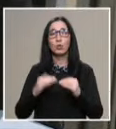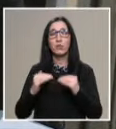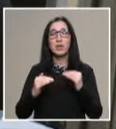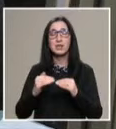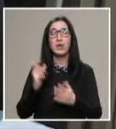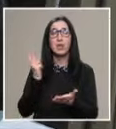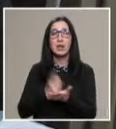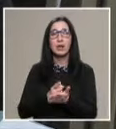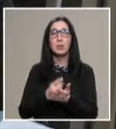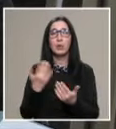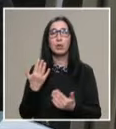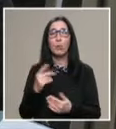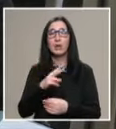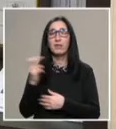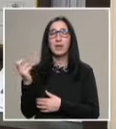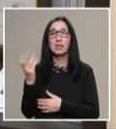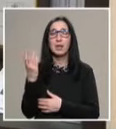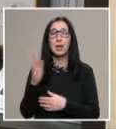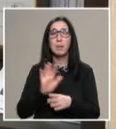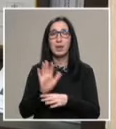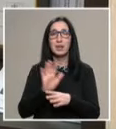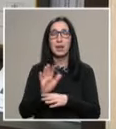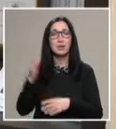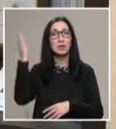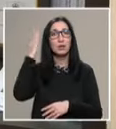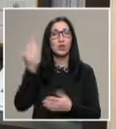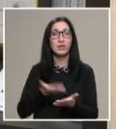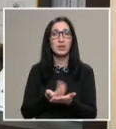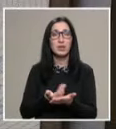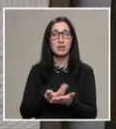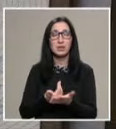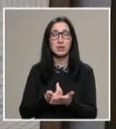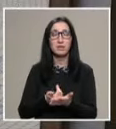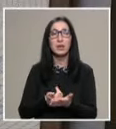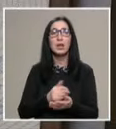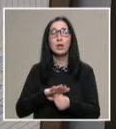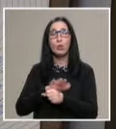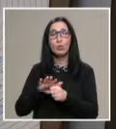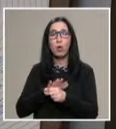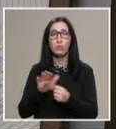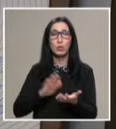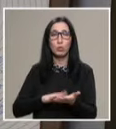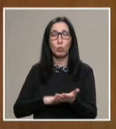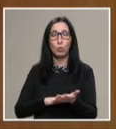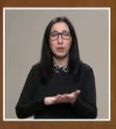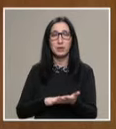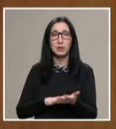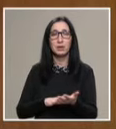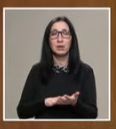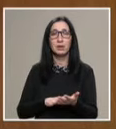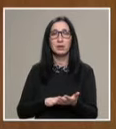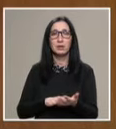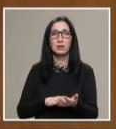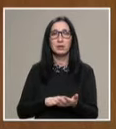наредба номер 215 за държавните изисквания към съдържанието на основните документи, издавани от висшите